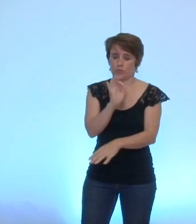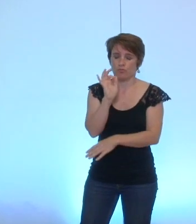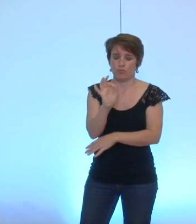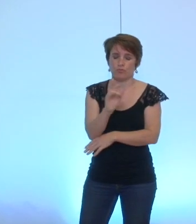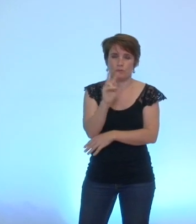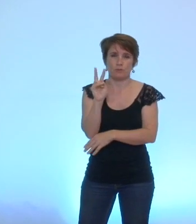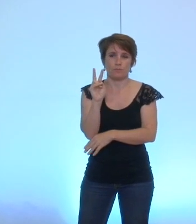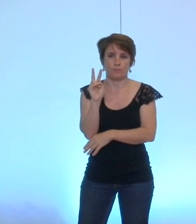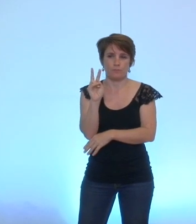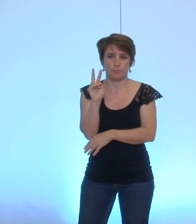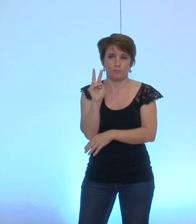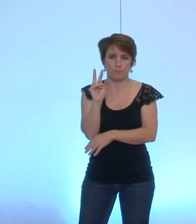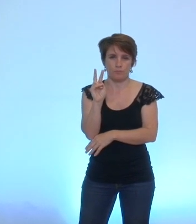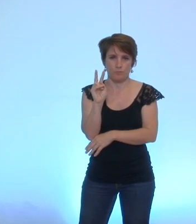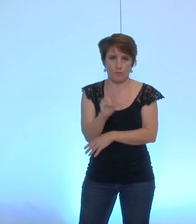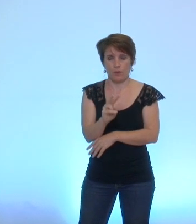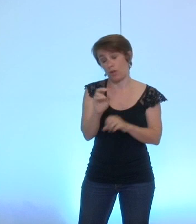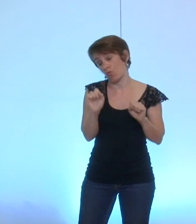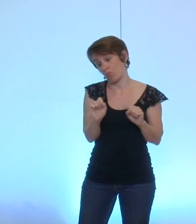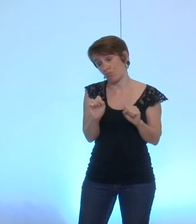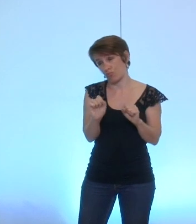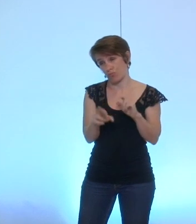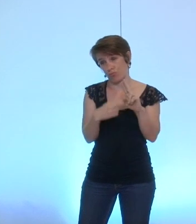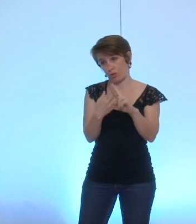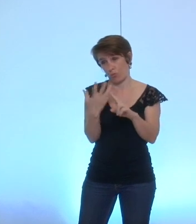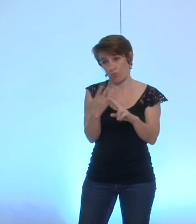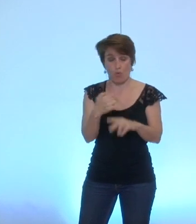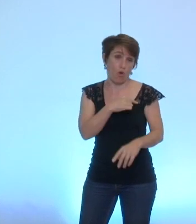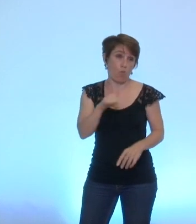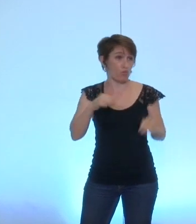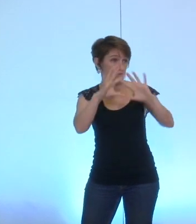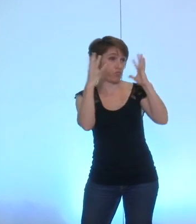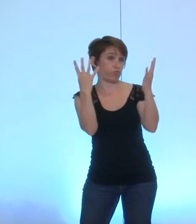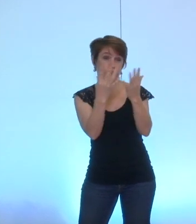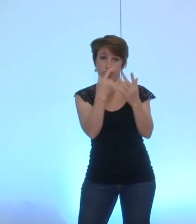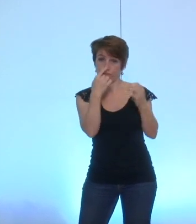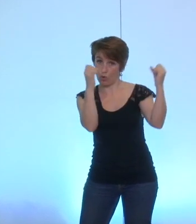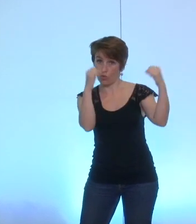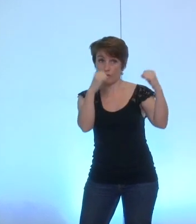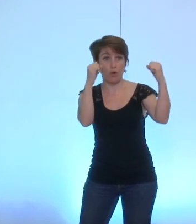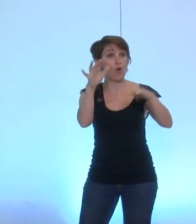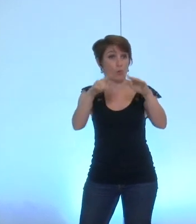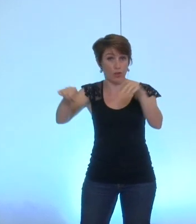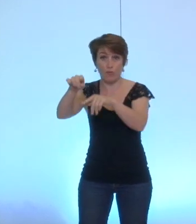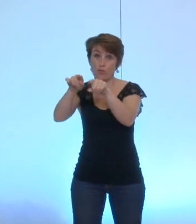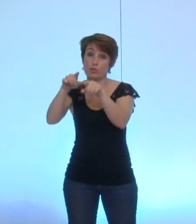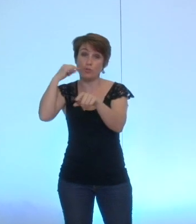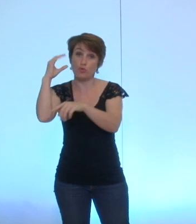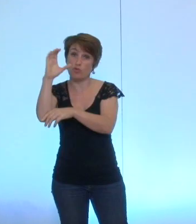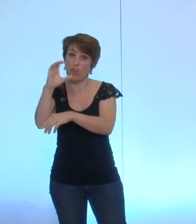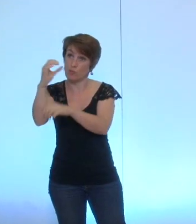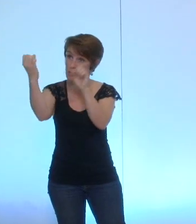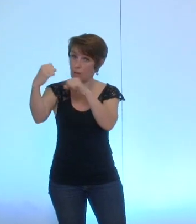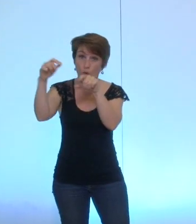principe il y a un accord de principe en tout cas de notre part peut-être d'ailleurs du vôtre également monsieur Chamussy et que